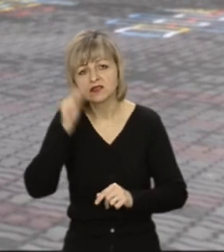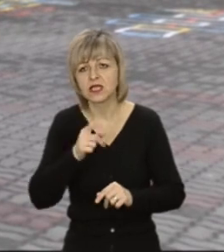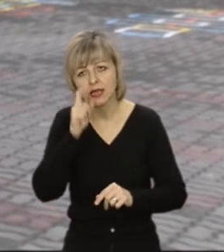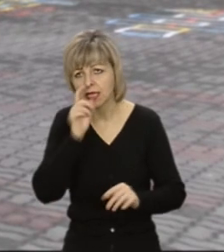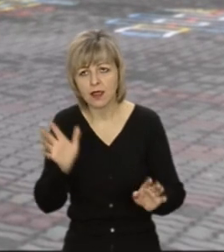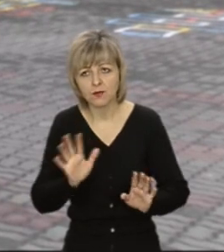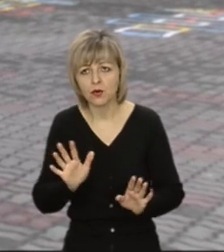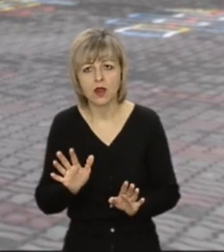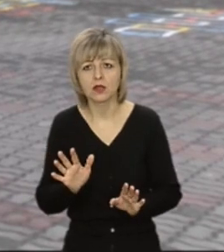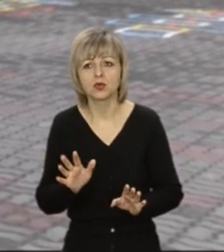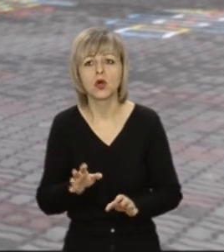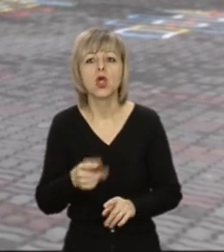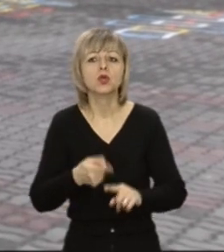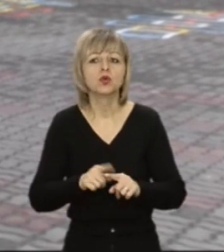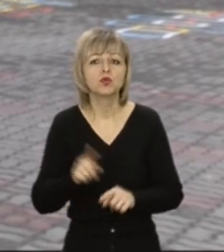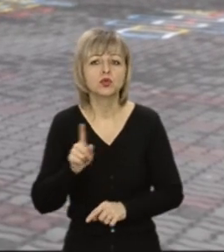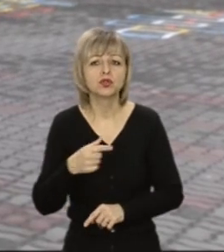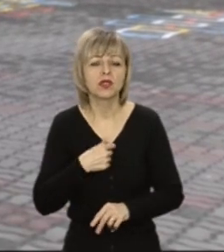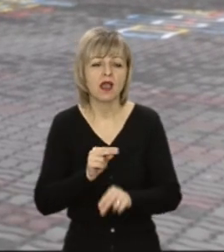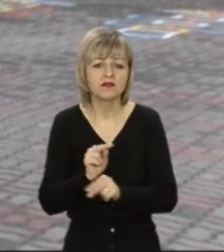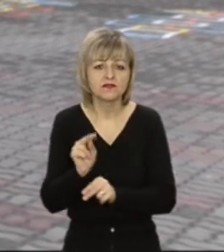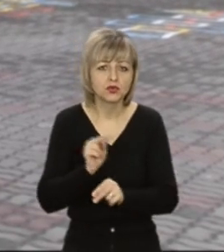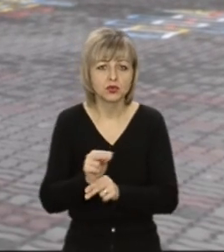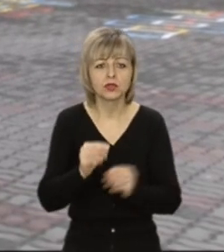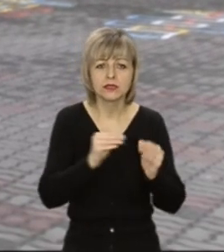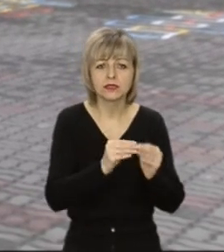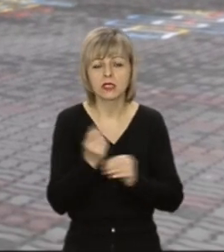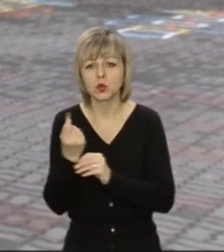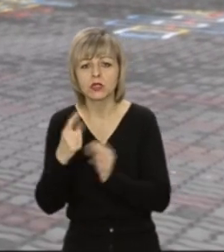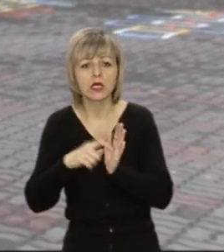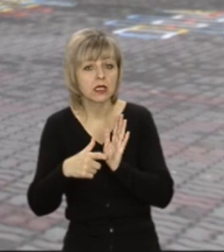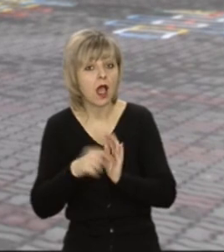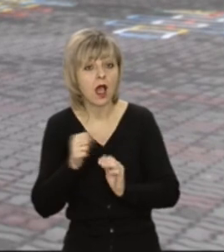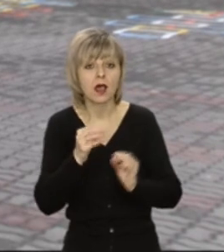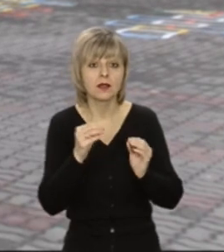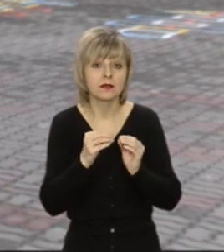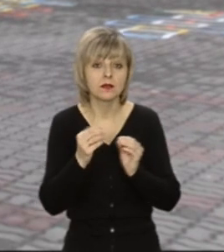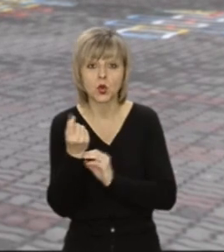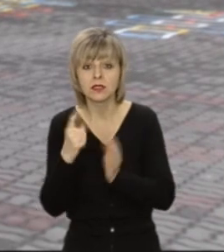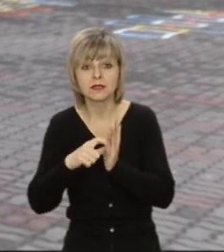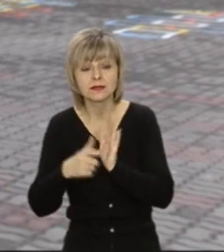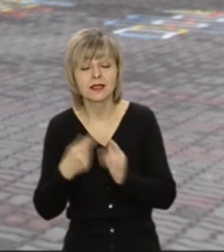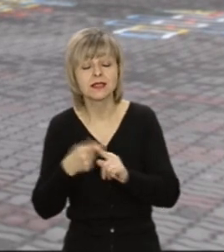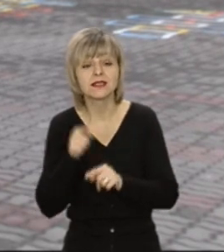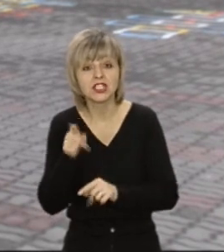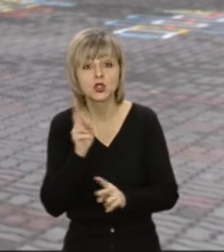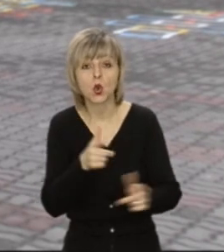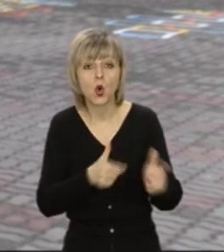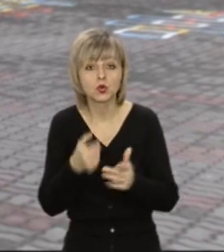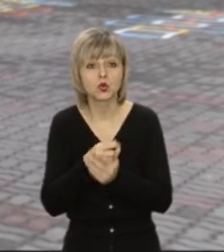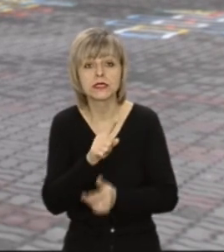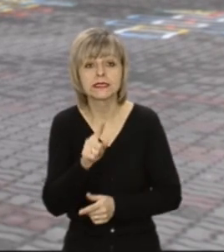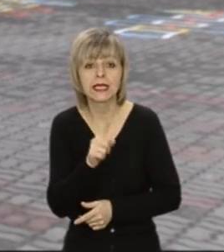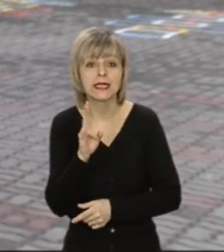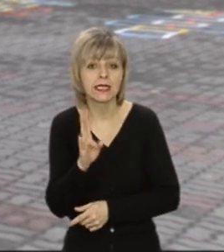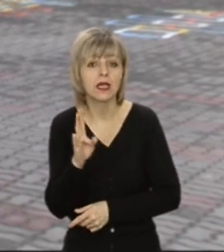ресурсом, через те, що якщо взяти, що я викладаю в 10-11 класів, а в 11-й класі це ті класи, які готуються до зовнішнього